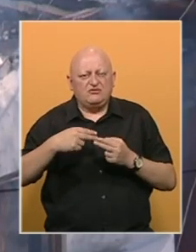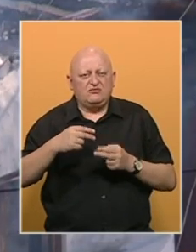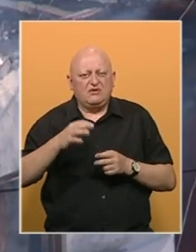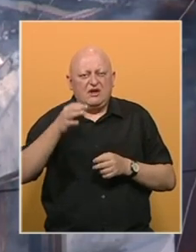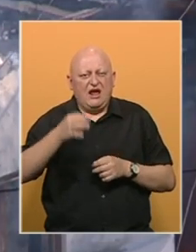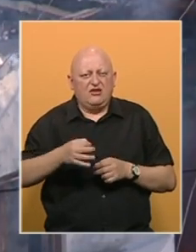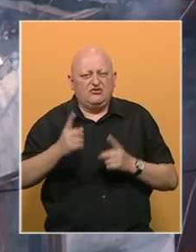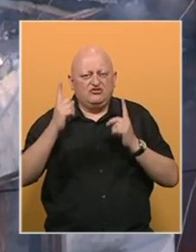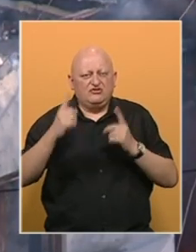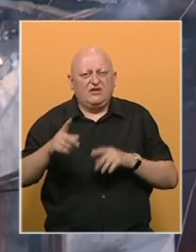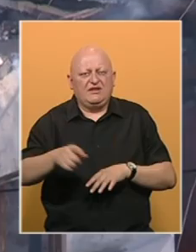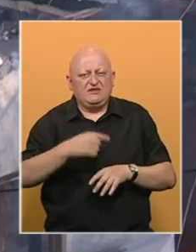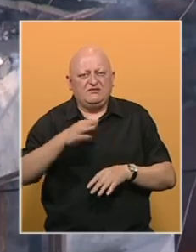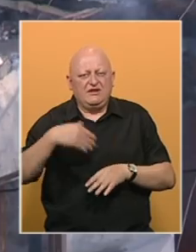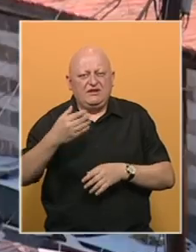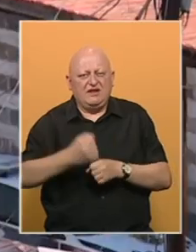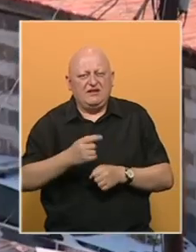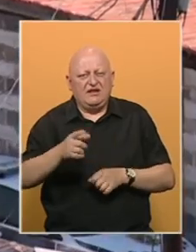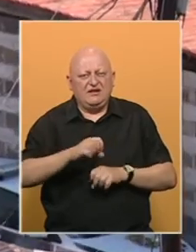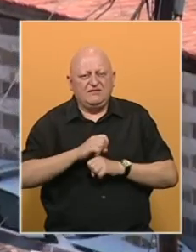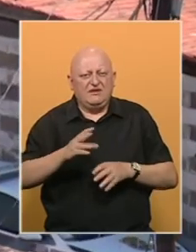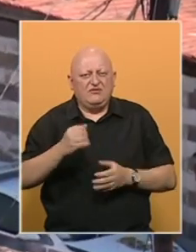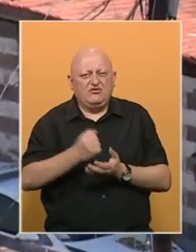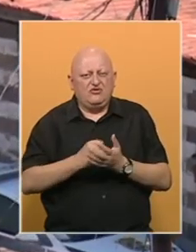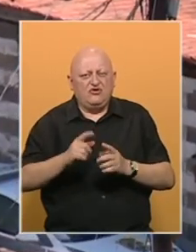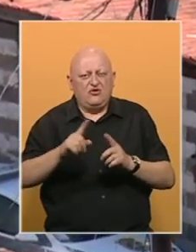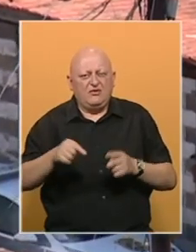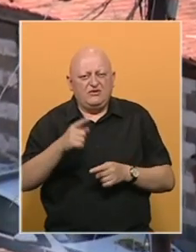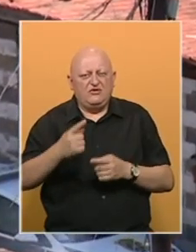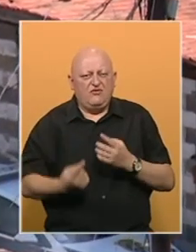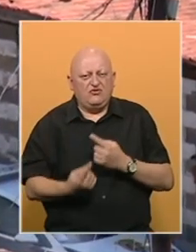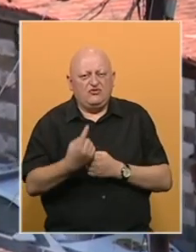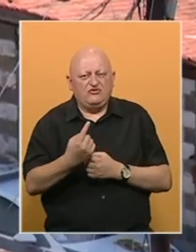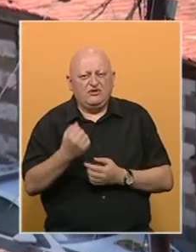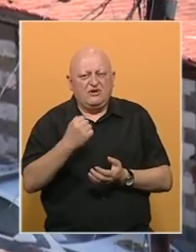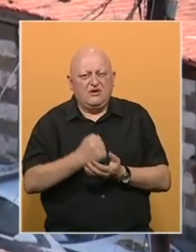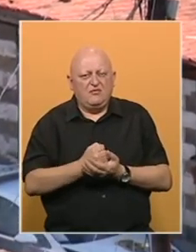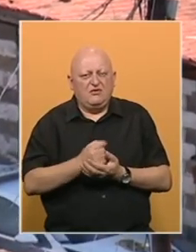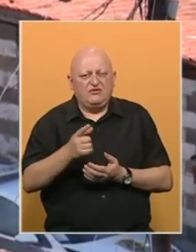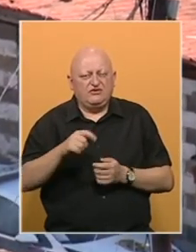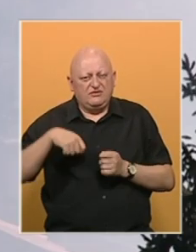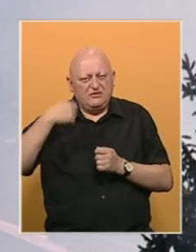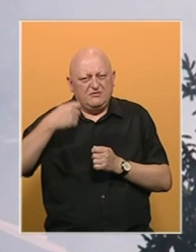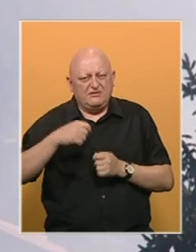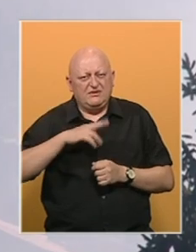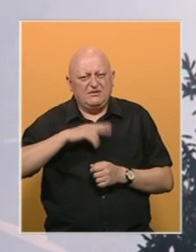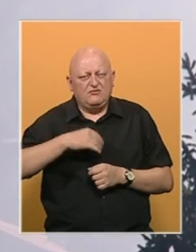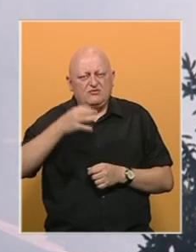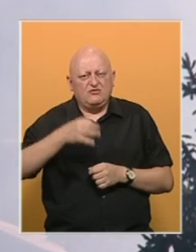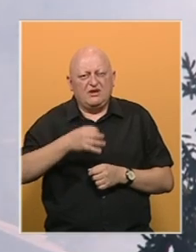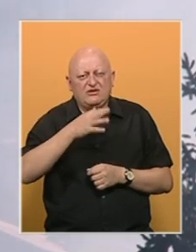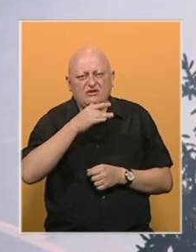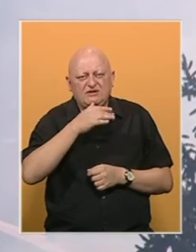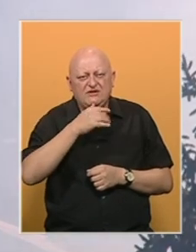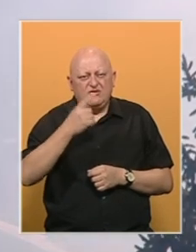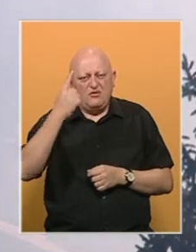nadzorom kantodolnog tužilaštva nastavljaju dalji rad na razsvetljavanju i dokumentovanju ovog događaja. Potvrđeno je za BHRT iz